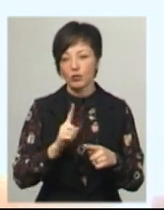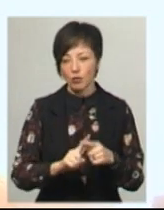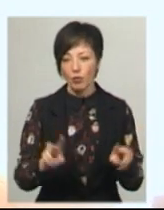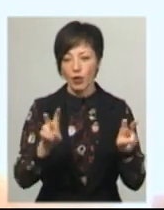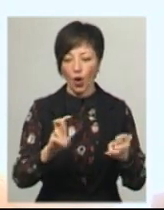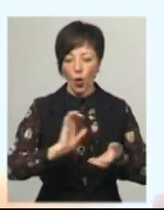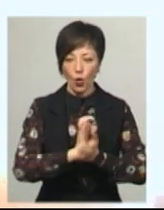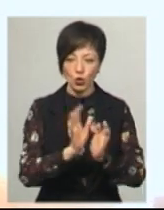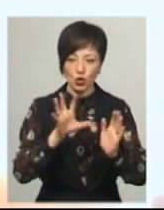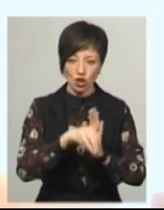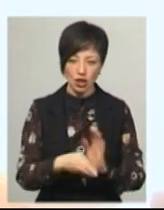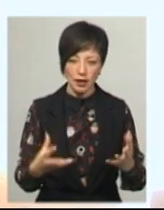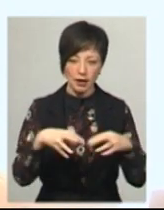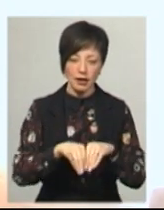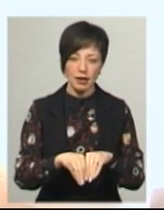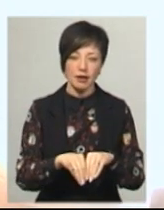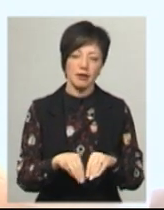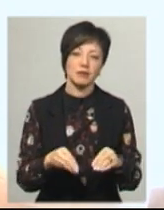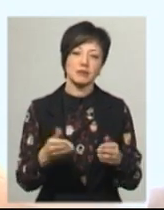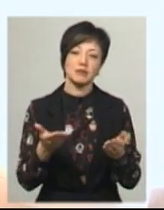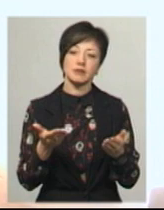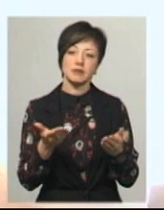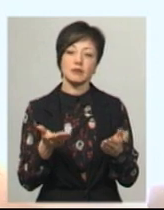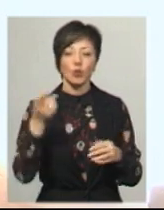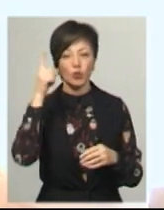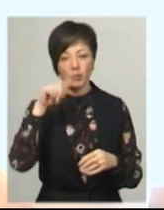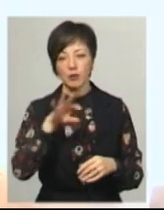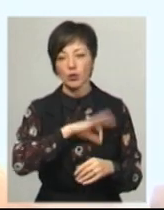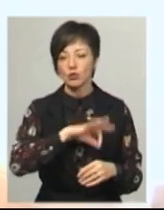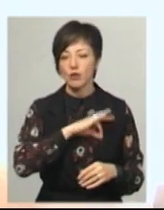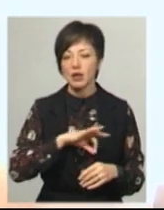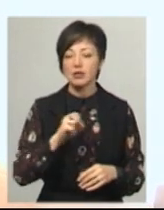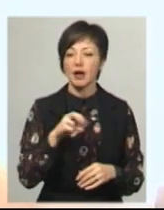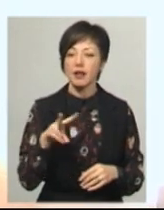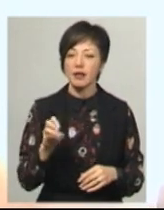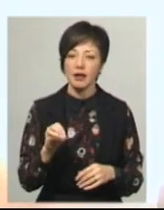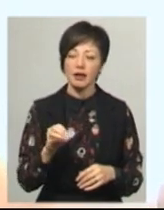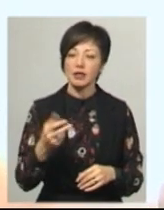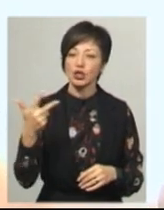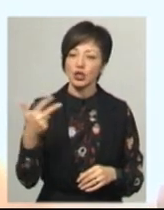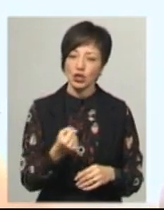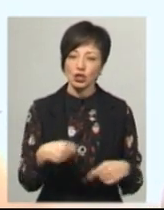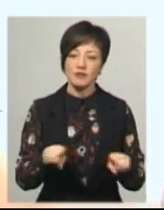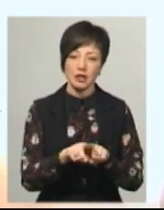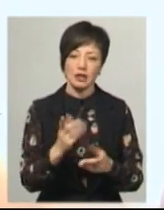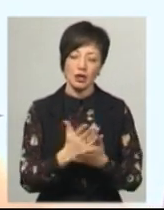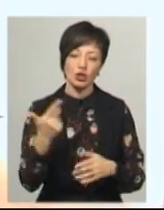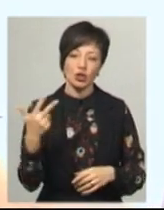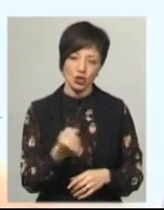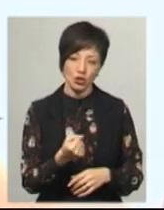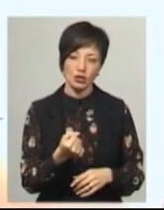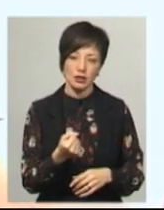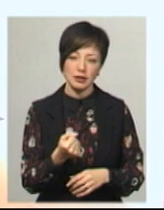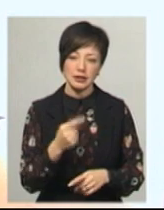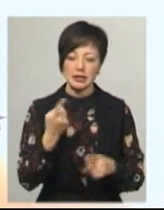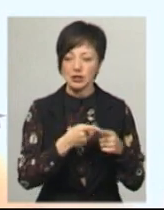ущільнення в нас досить гарно, ми вміємо ним користуватися. Але три тижні, все-таки є три тижні, і за три тижні